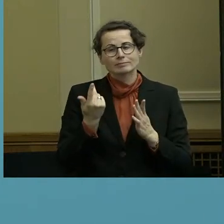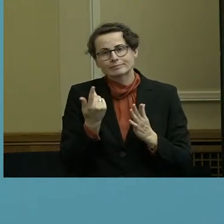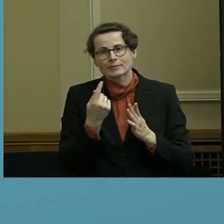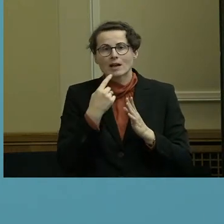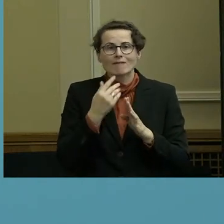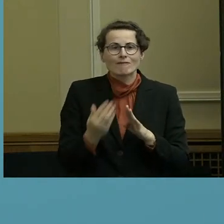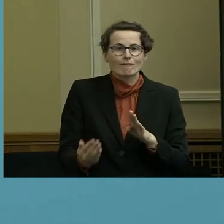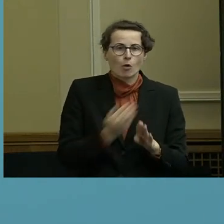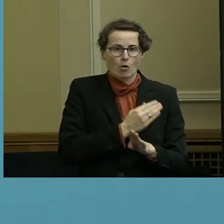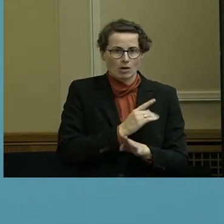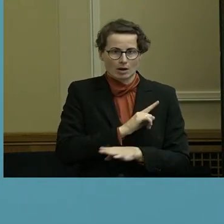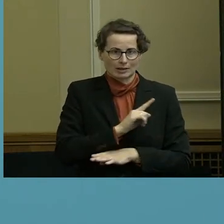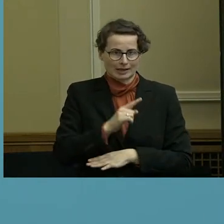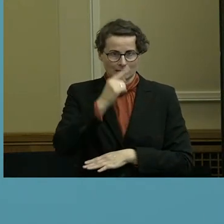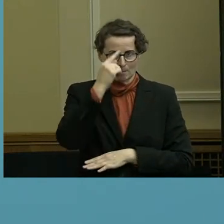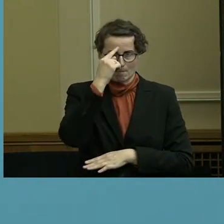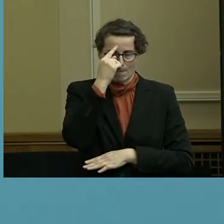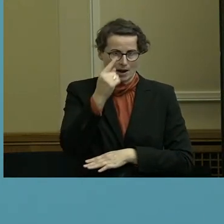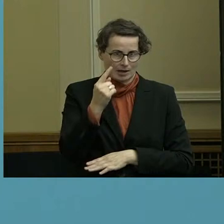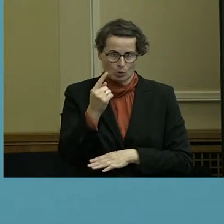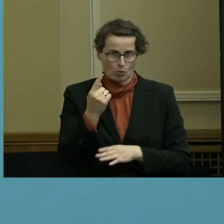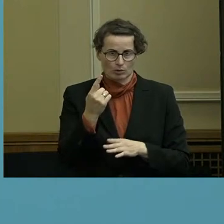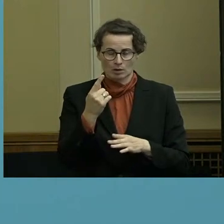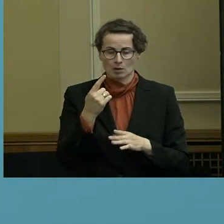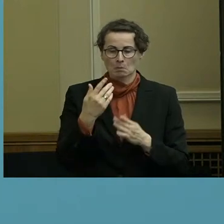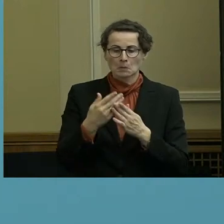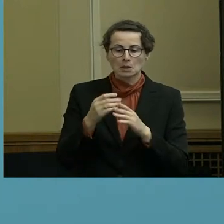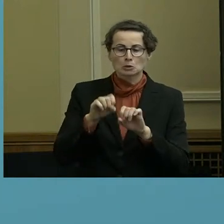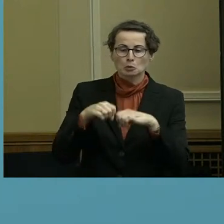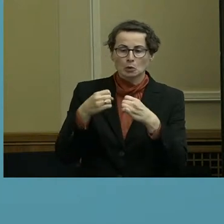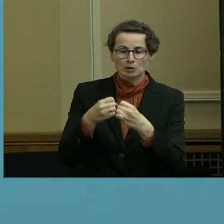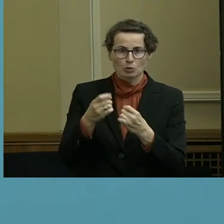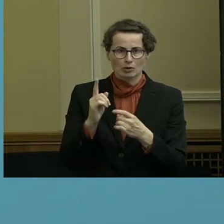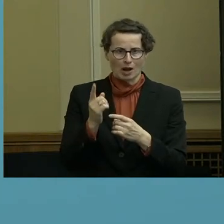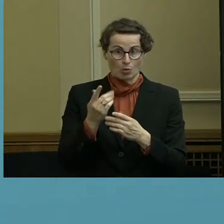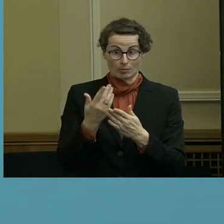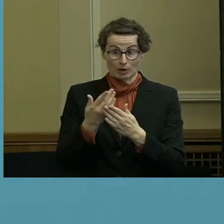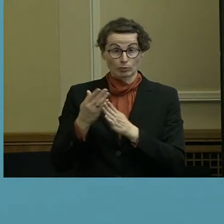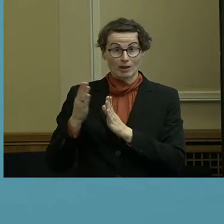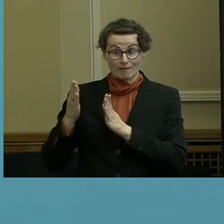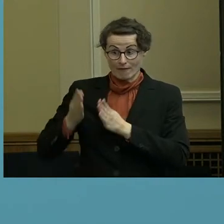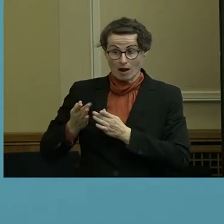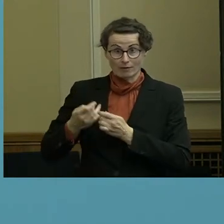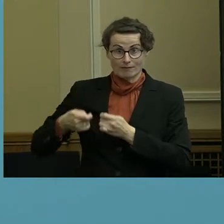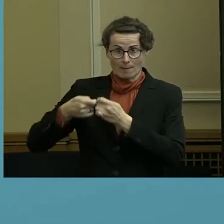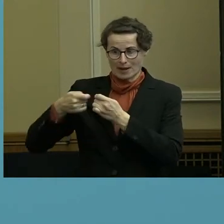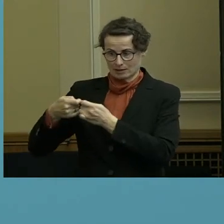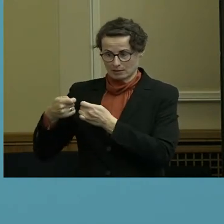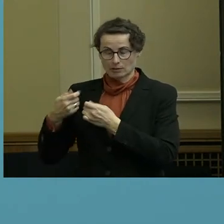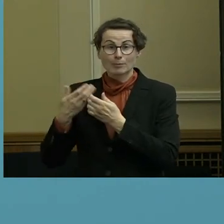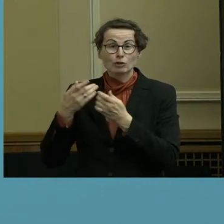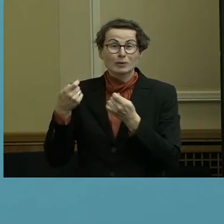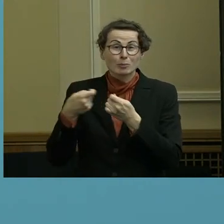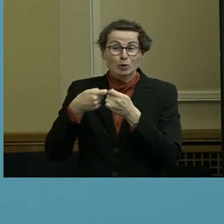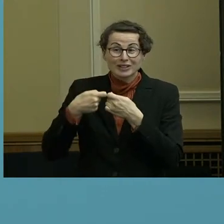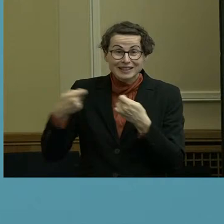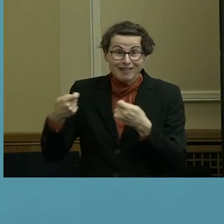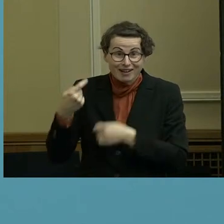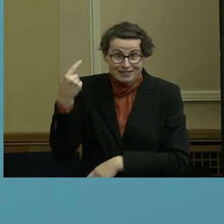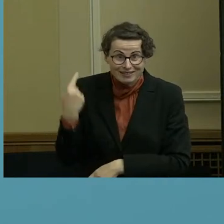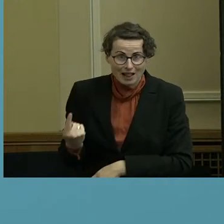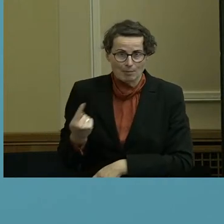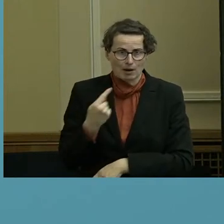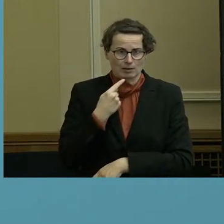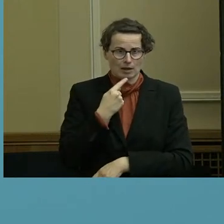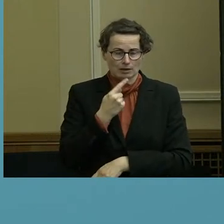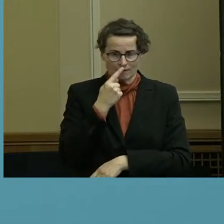dass in einer Situation, wo selbst Fachverbände, wie die Bundesliga gesagt haben,